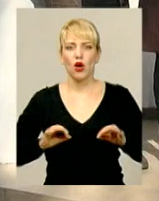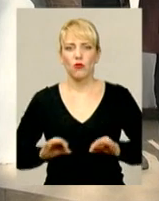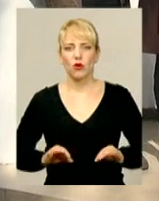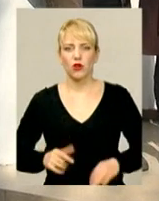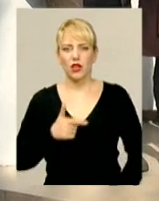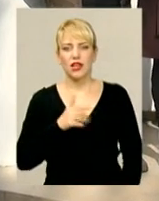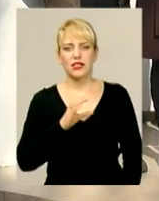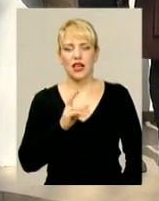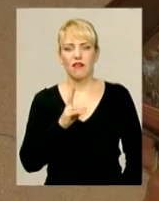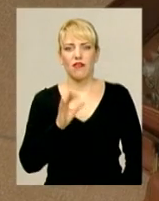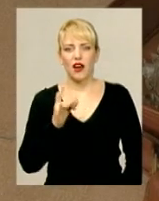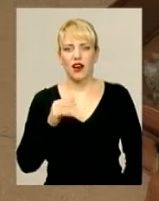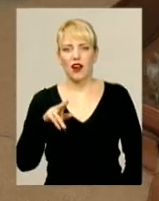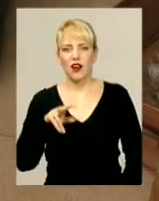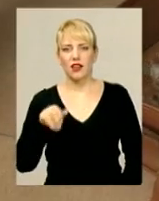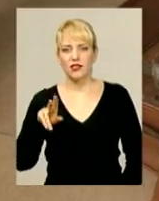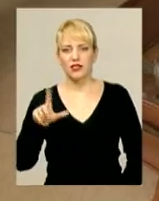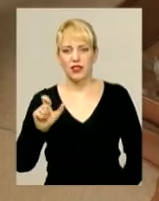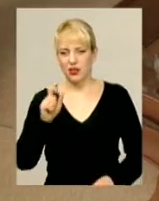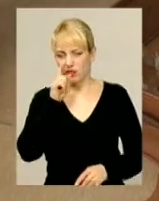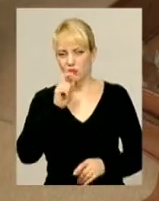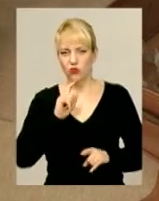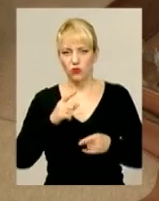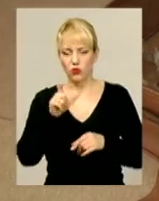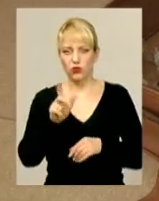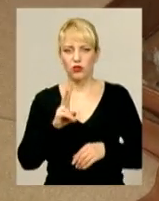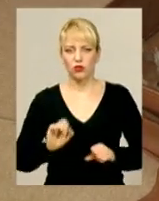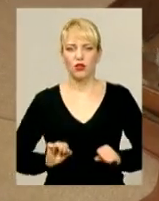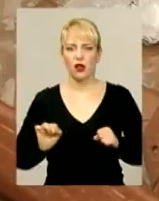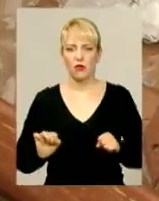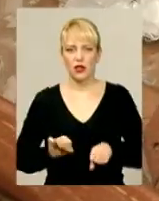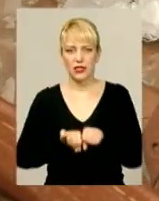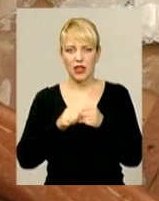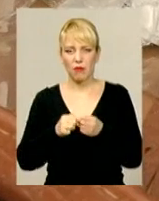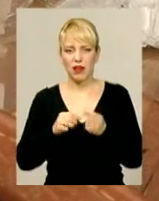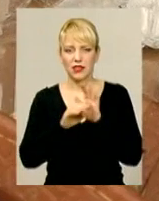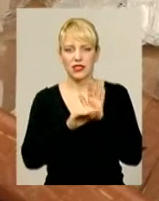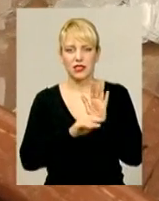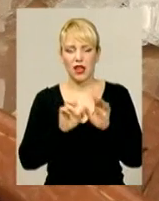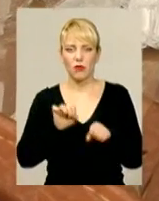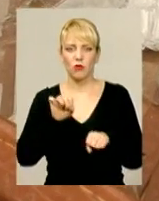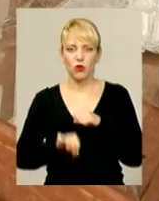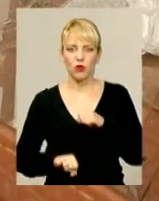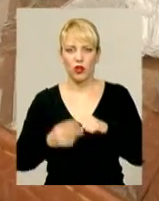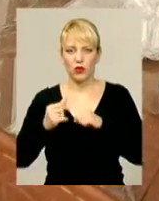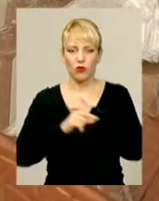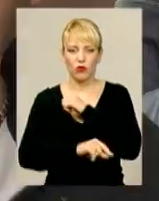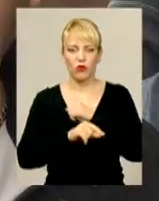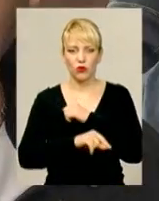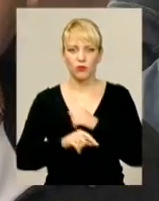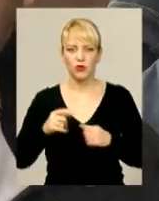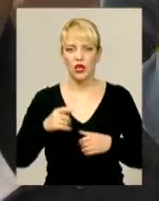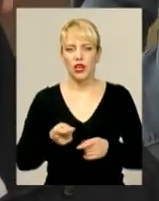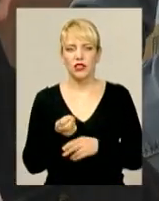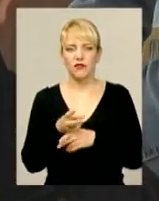Сакварелідзе. Активісти кажуть, не розуміють, чому людину, котра намагалась зламати систему та подолати корупцію в країні, звільнили. А